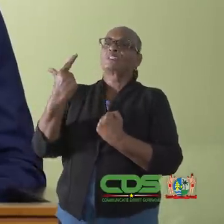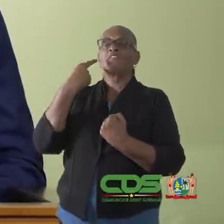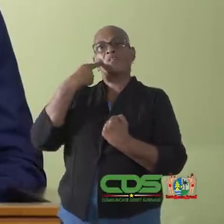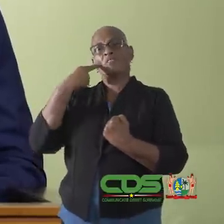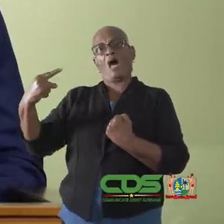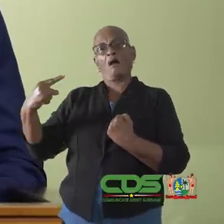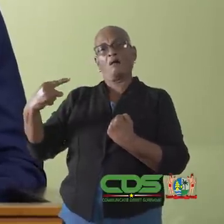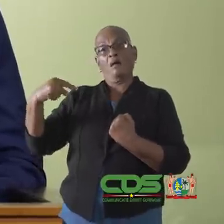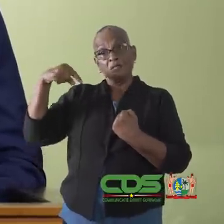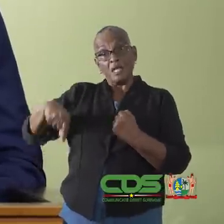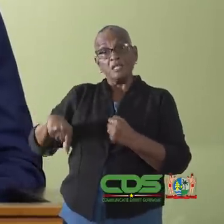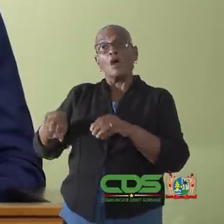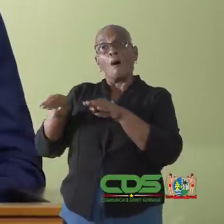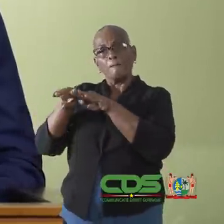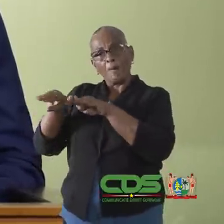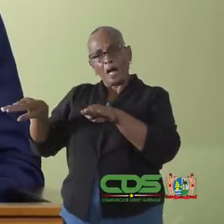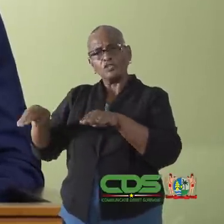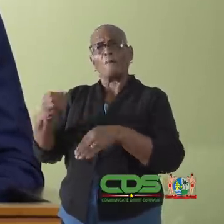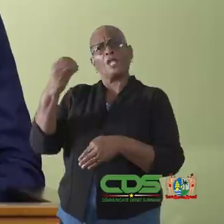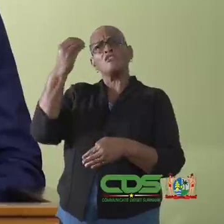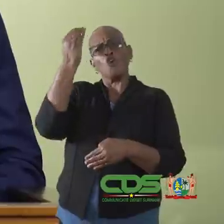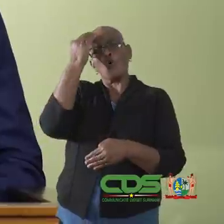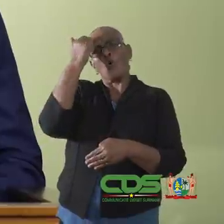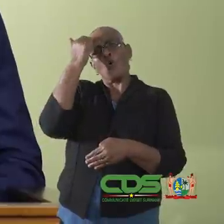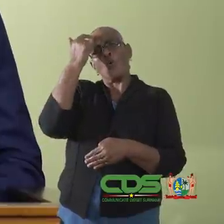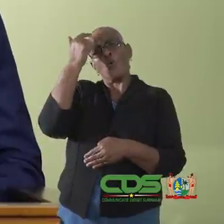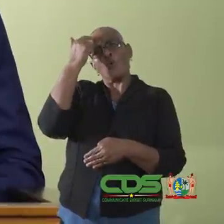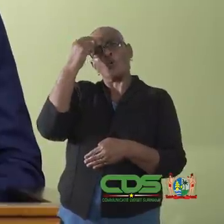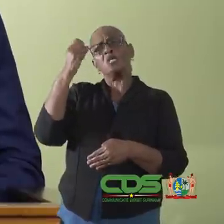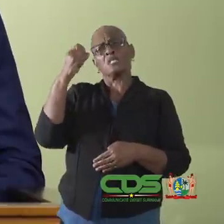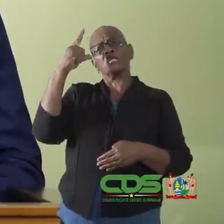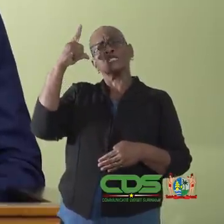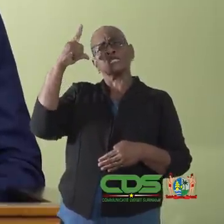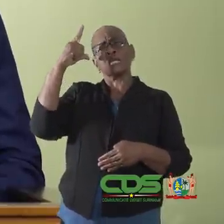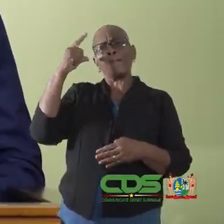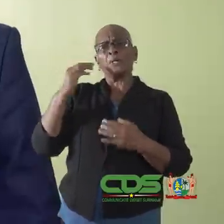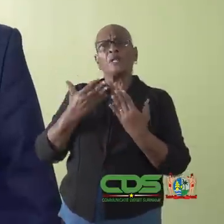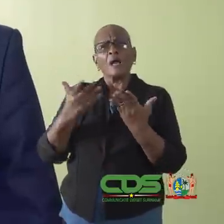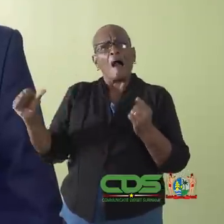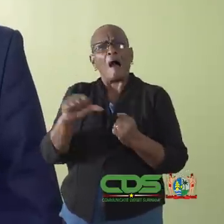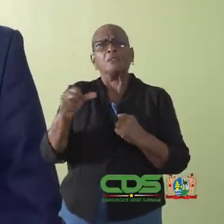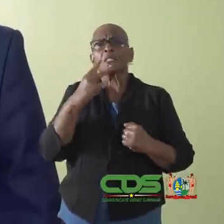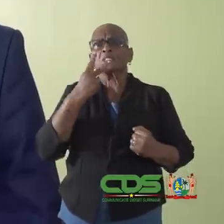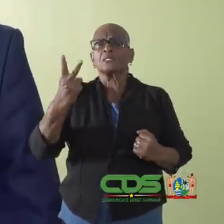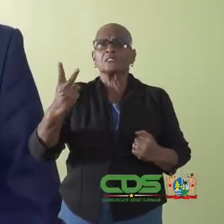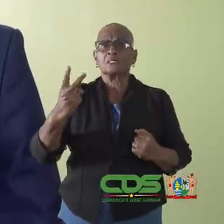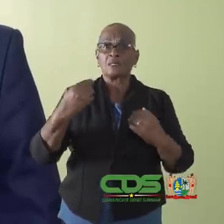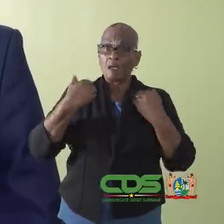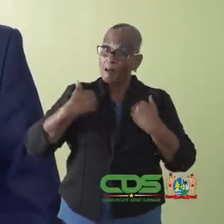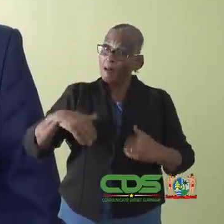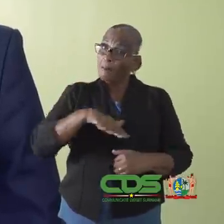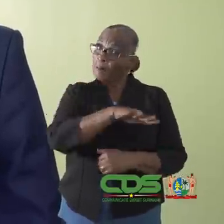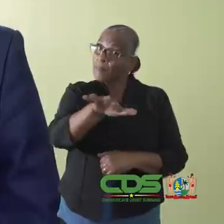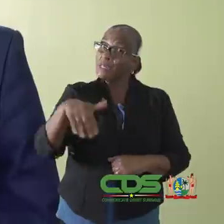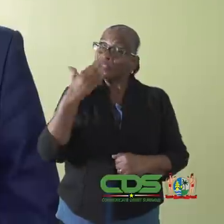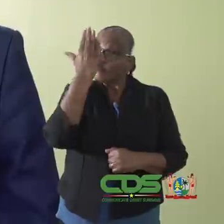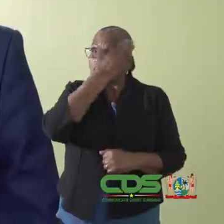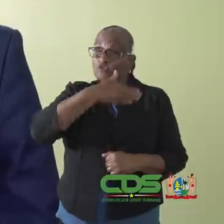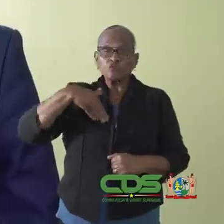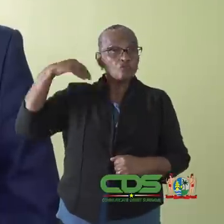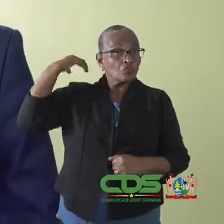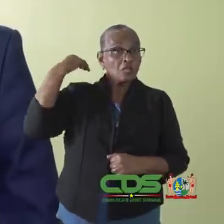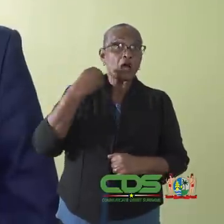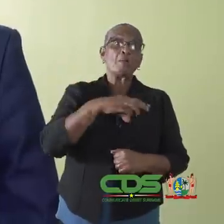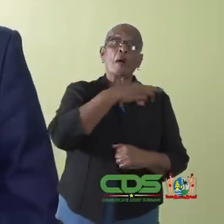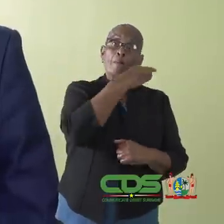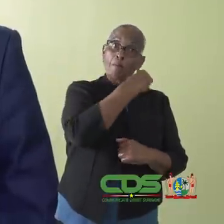Dit op basis van de recente wetenschappelijke inzichten. Landgenoten, vanaf maandag 7